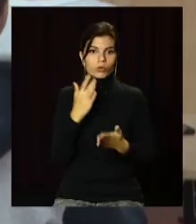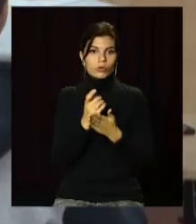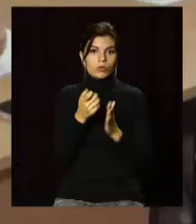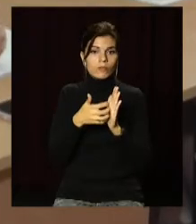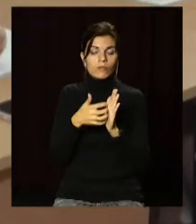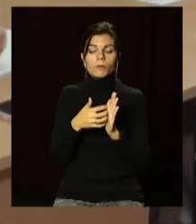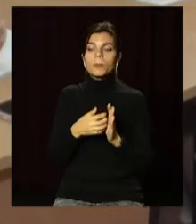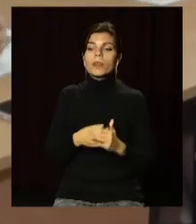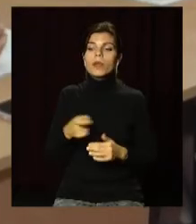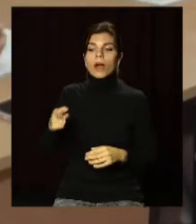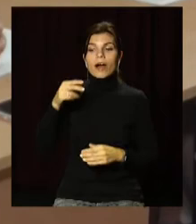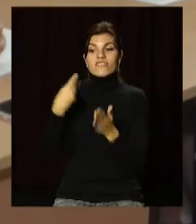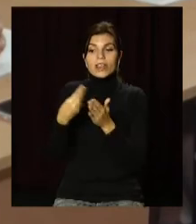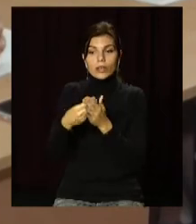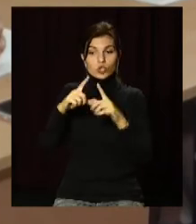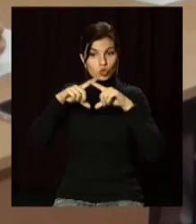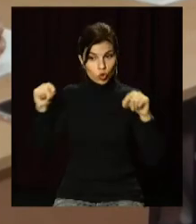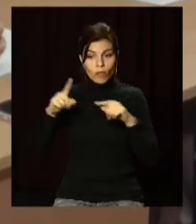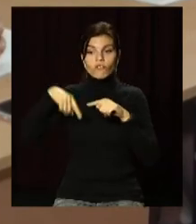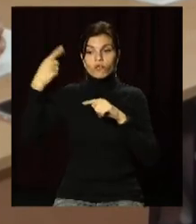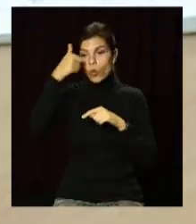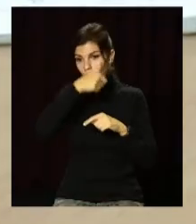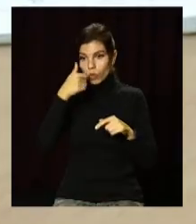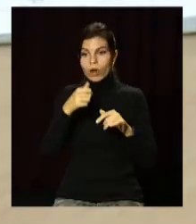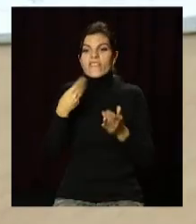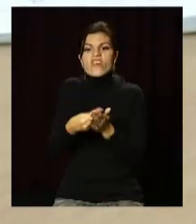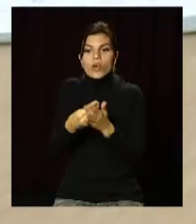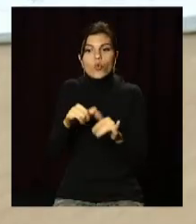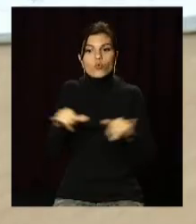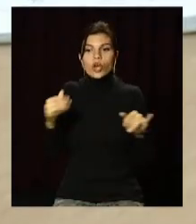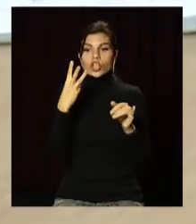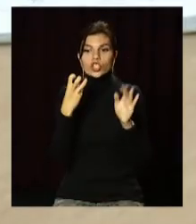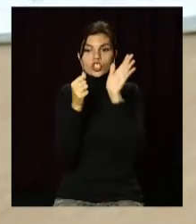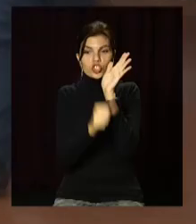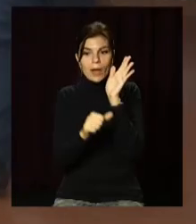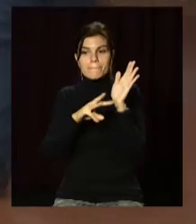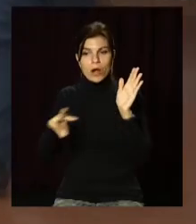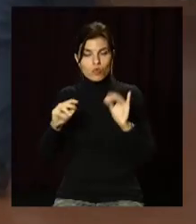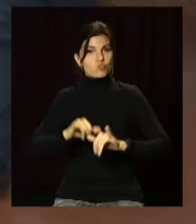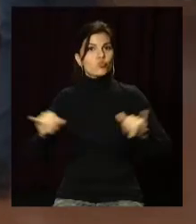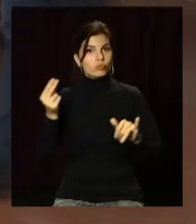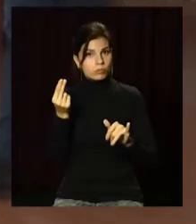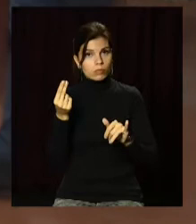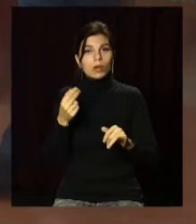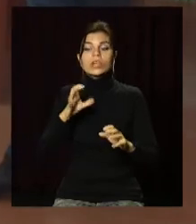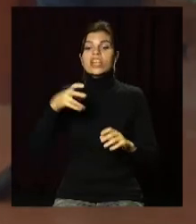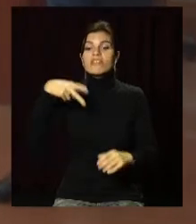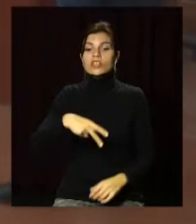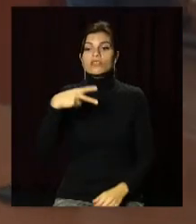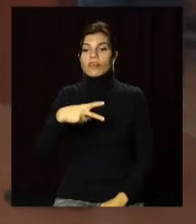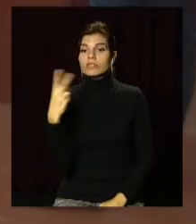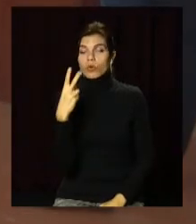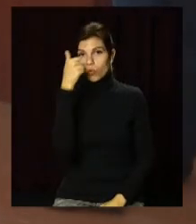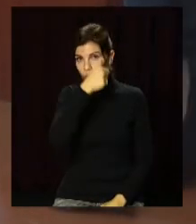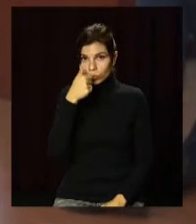фінансування нової української школи у наступному році збільшено майже на 360 мільйонів. Із 2022 року